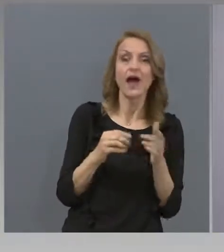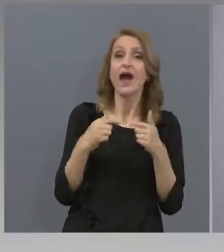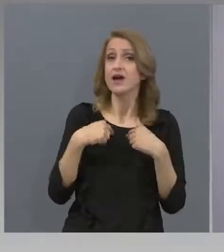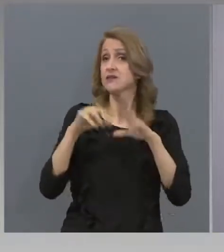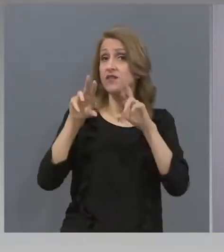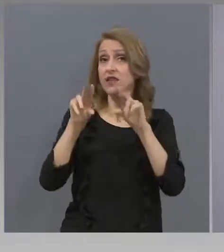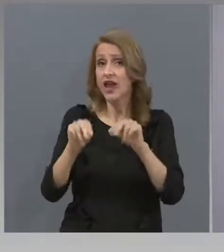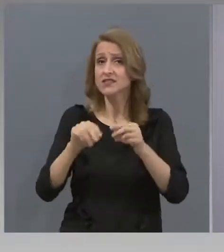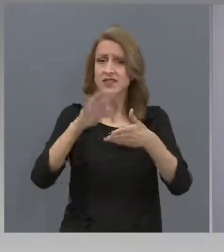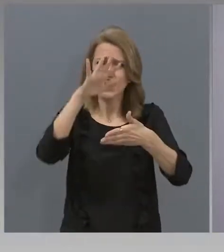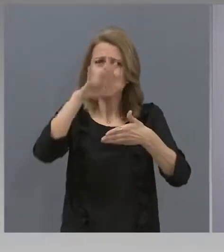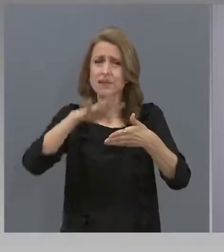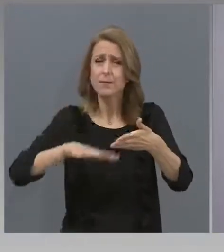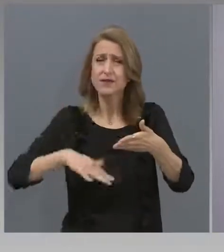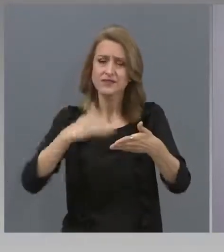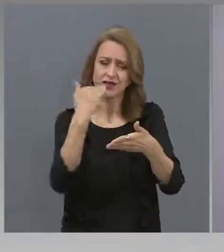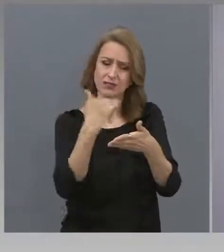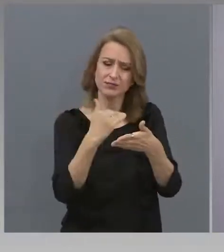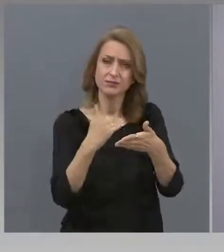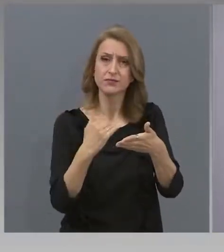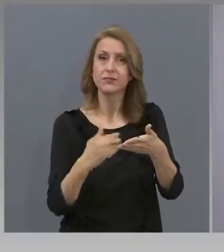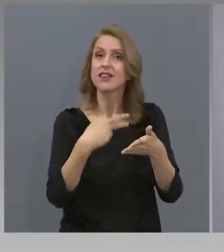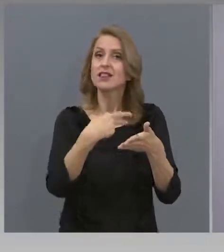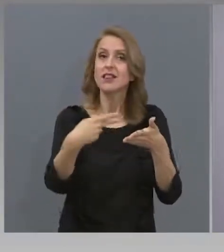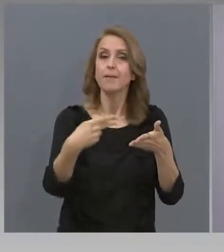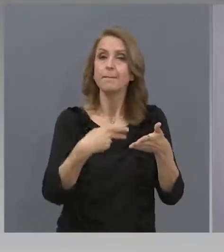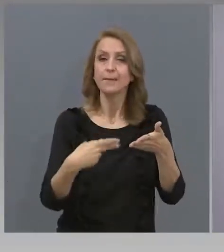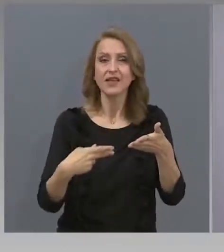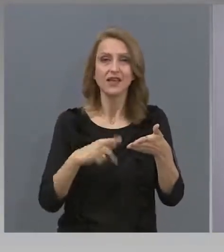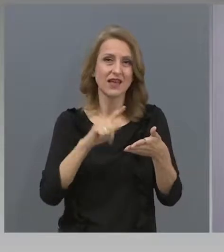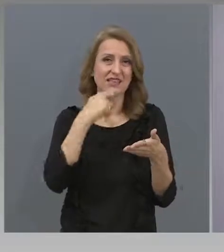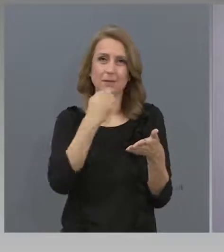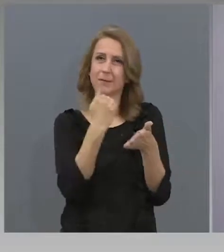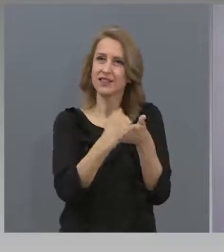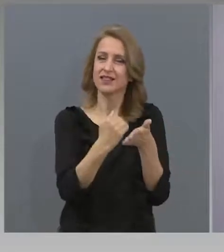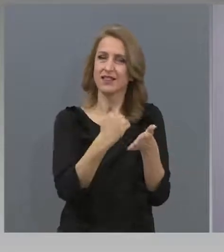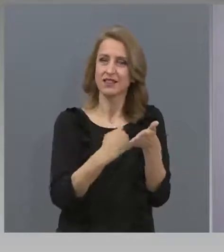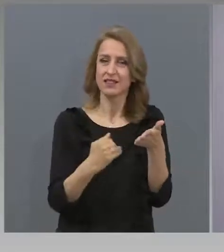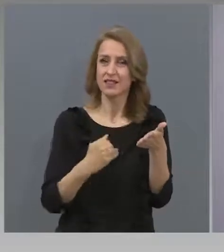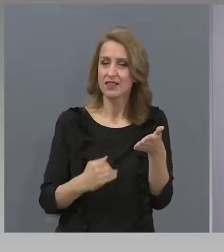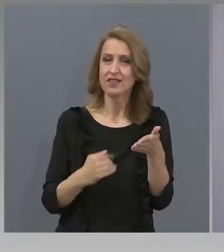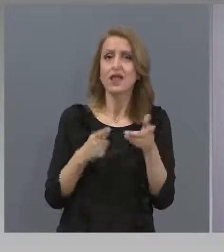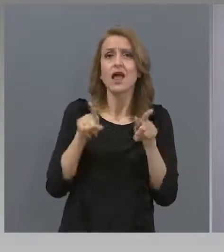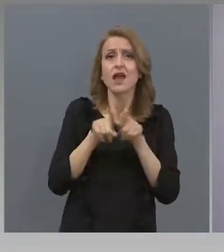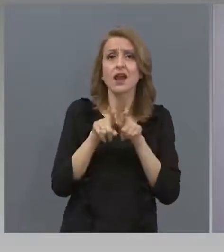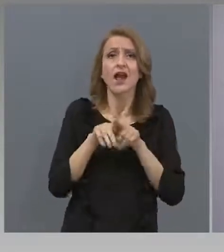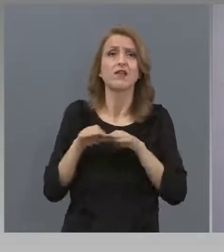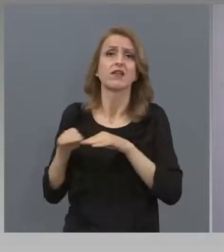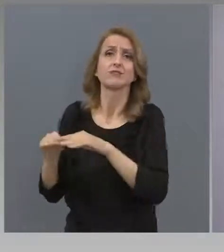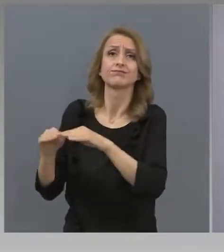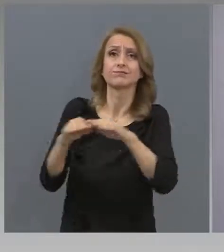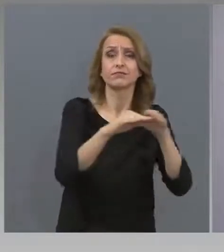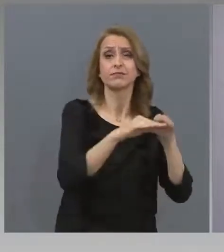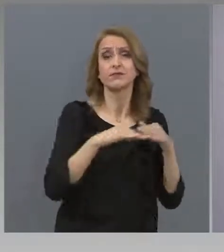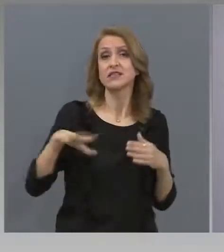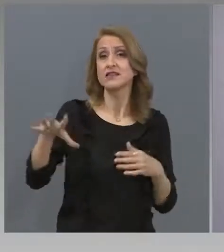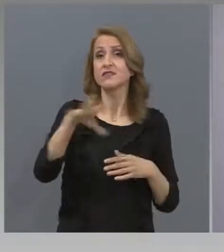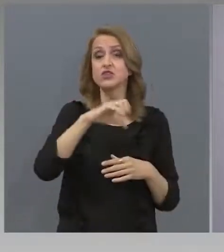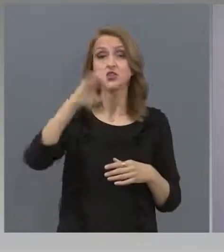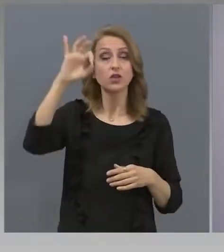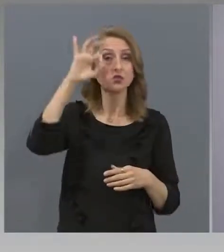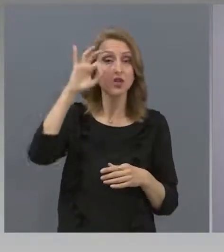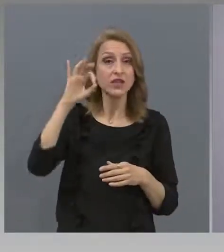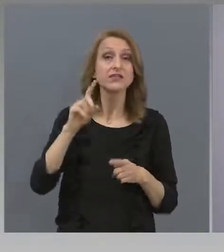списъка с теми, конспекта, както му казват, във вижти училища. Един е същ за всички ученици. Но